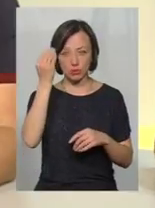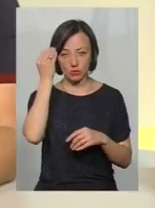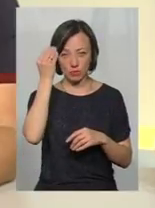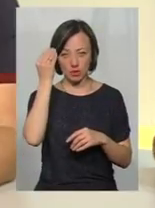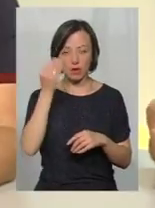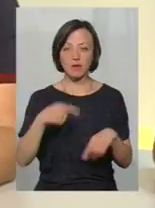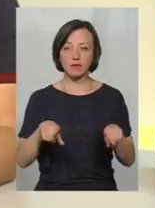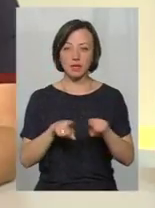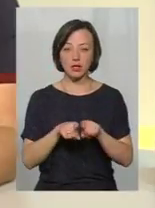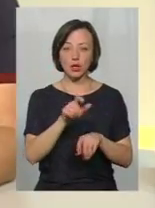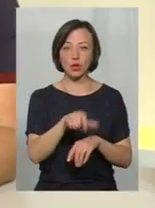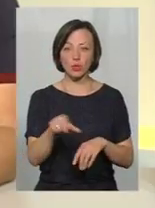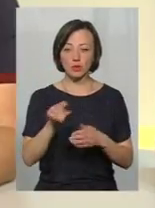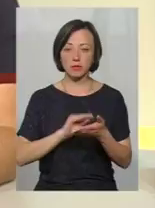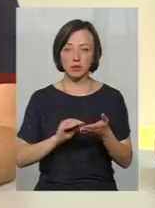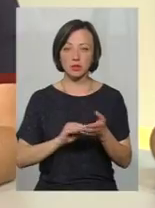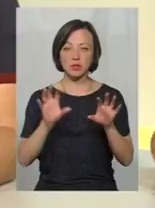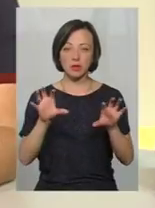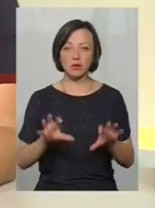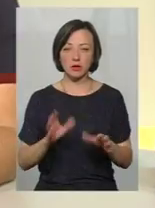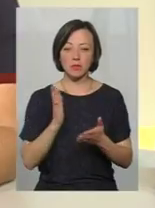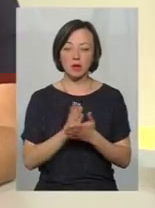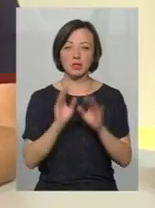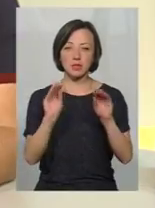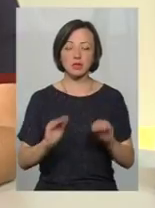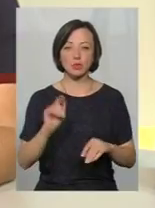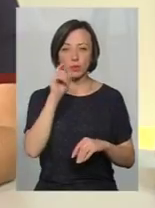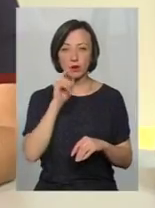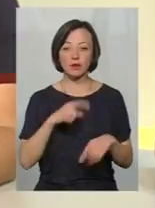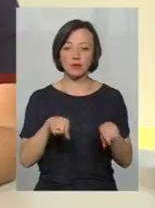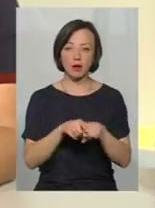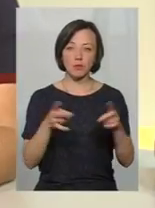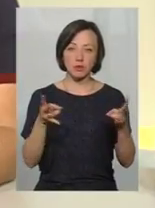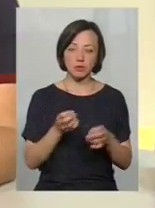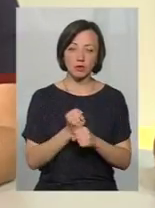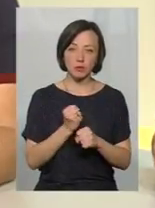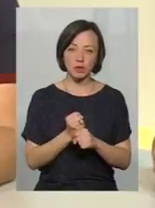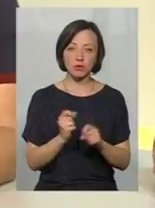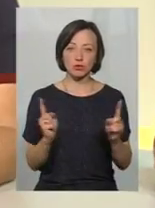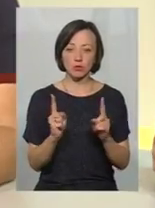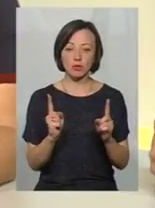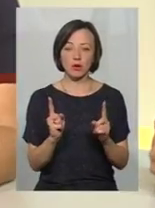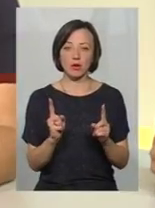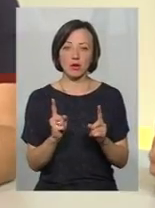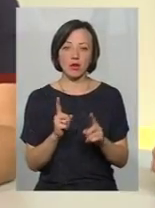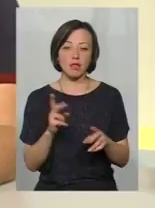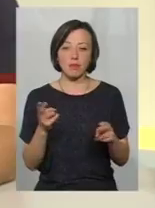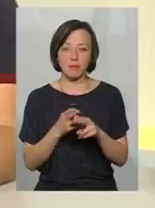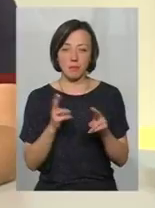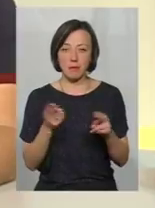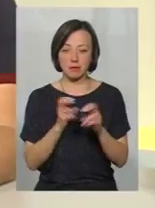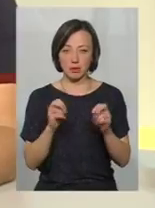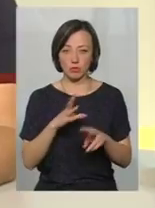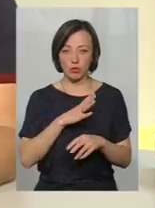точка зору. Все ж таки, люди, які пишуть закони, вони володіють цією статистикою по Україні, вони знають, що так потрібно робити, для того, щоб убезпечити будь-якого громадянина.